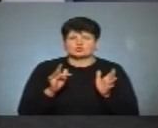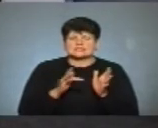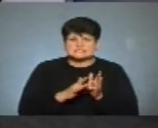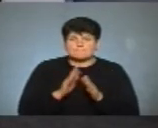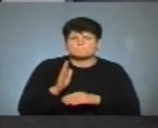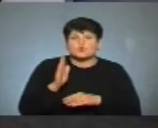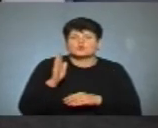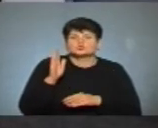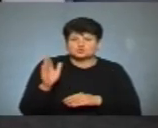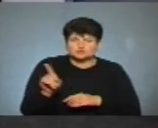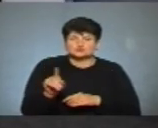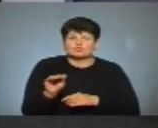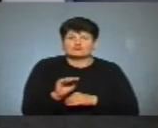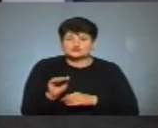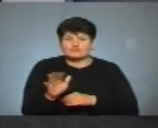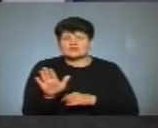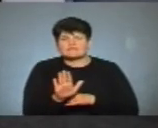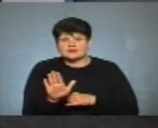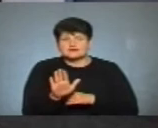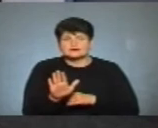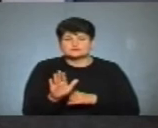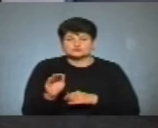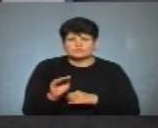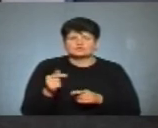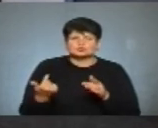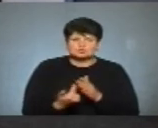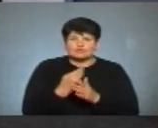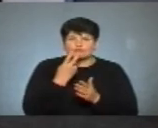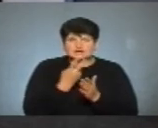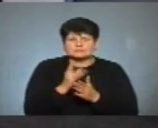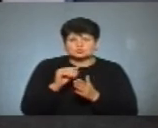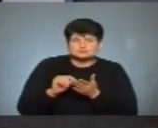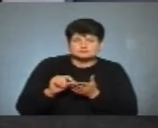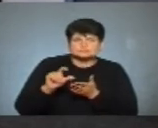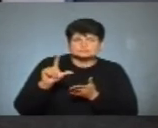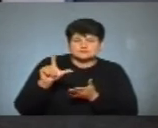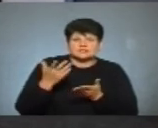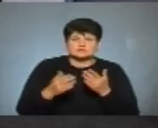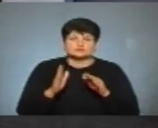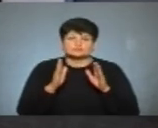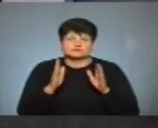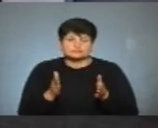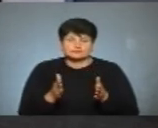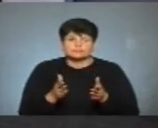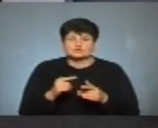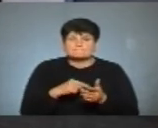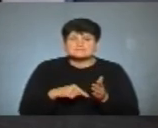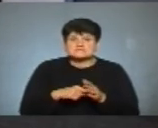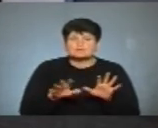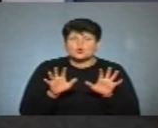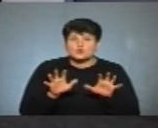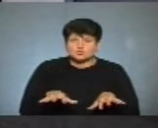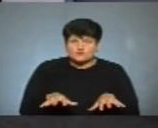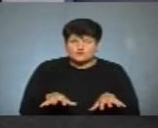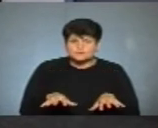прогнозує, що в жовтні та вересні вони знову будуть показники зростати. От якщо ви станете міським головою,